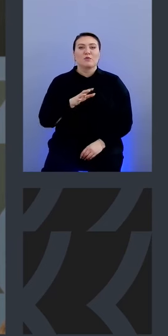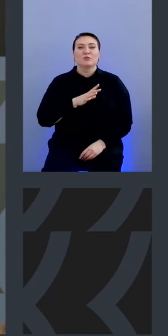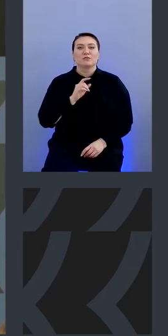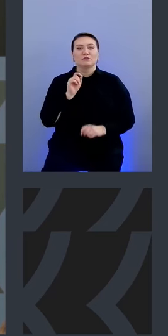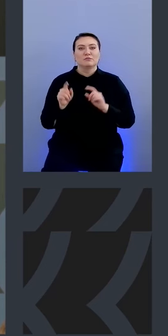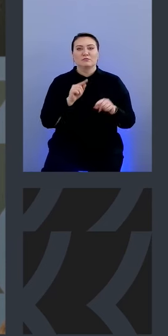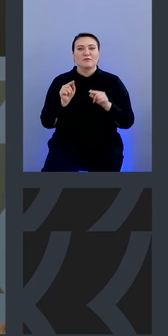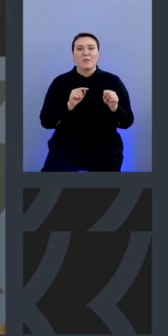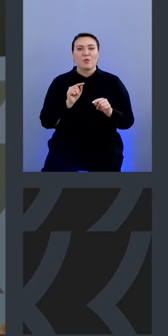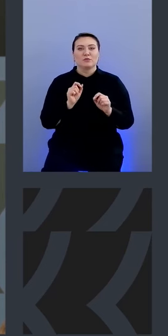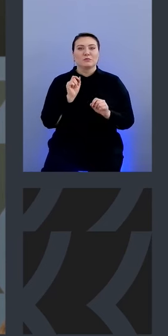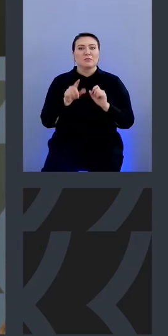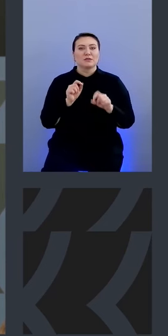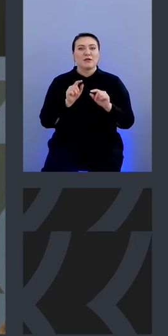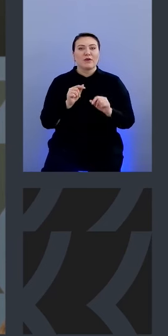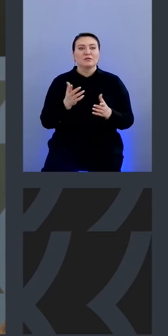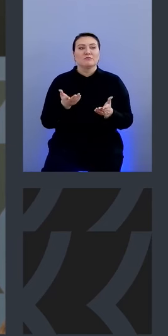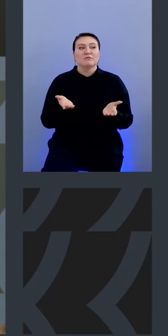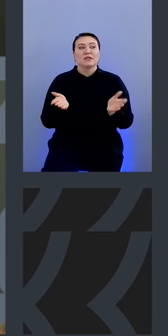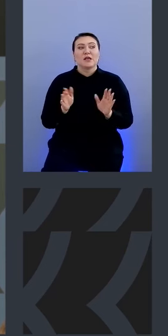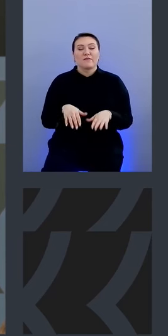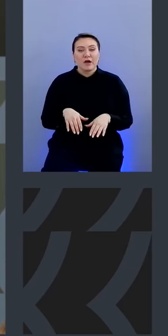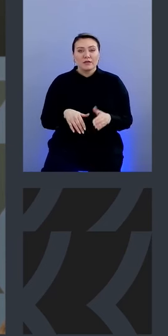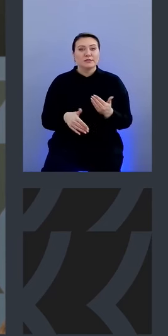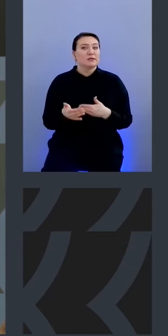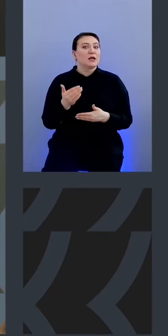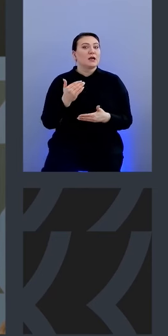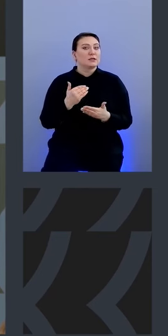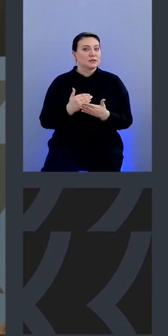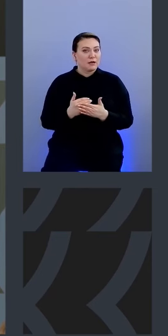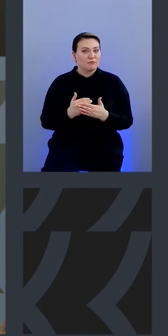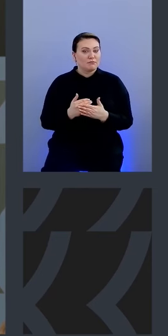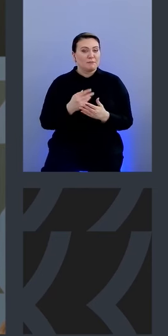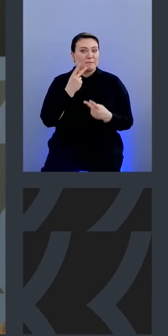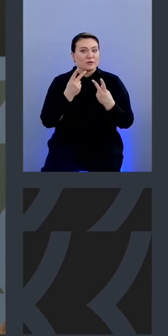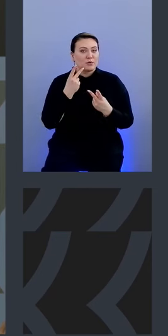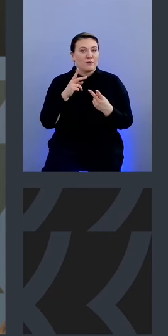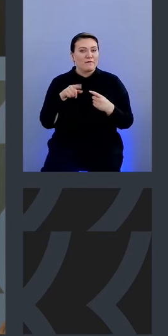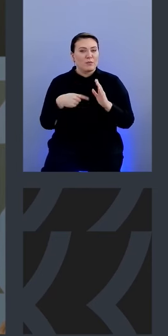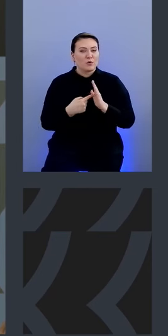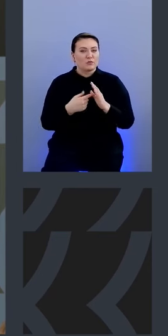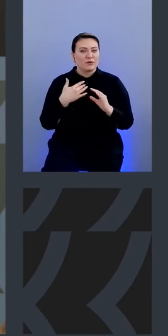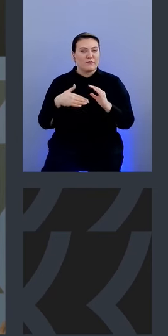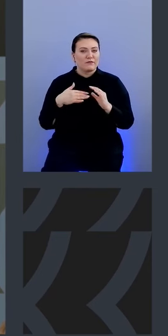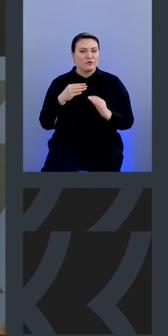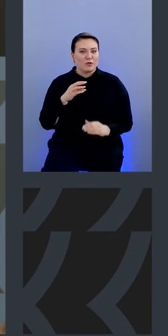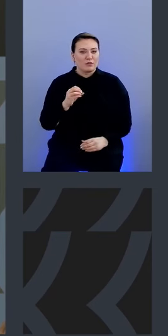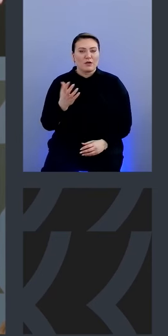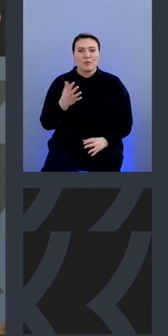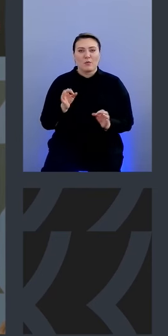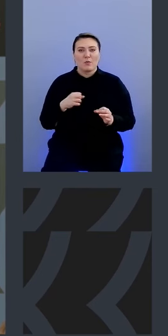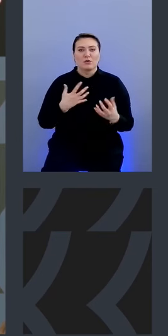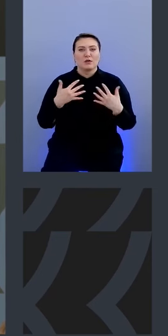позадавать вопросы давай тогда посмотрим вопрос в чат каким образом можно